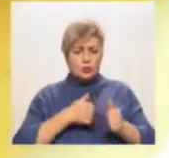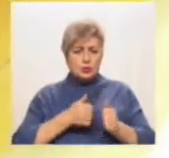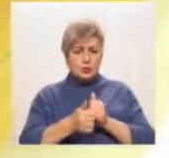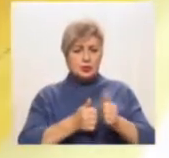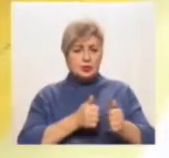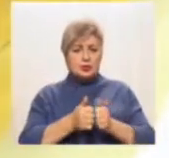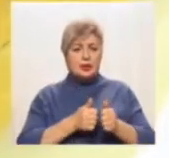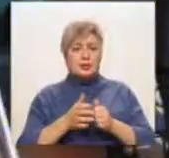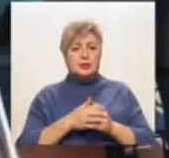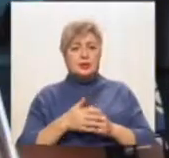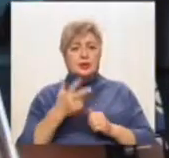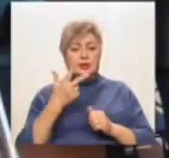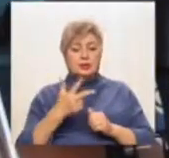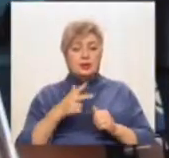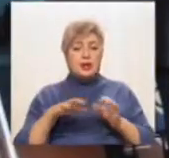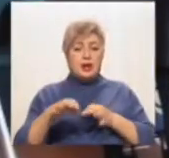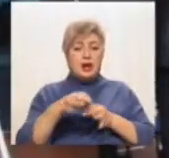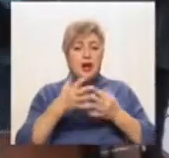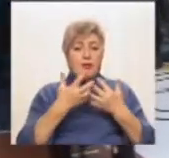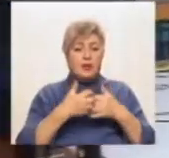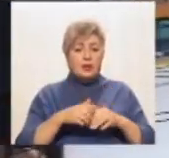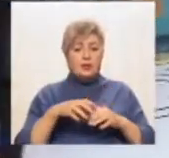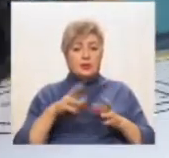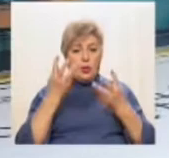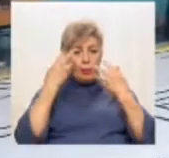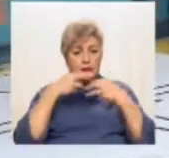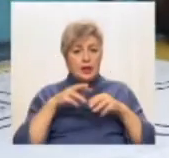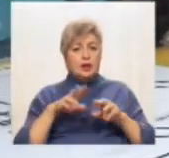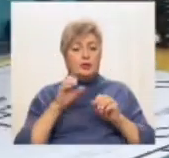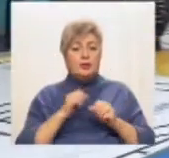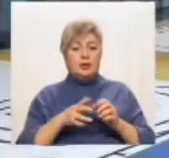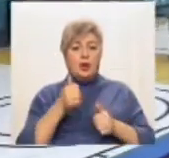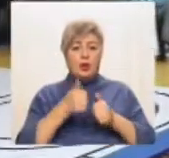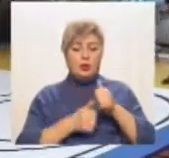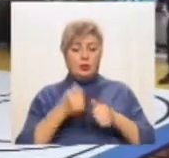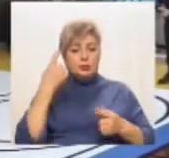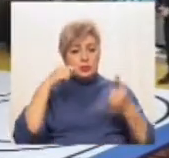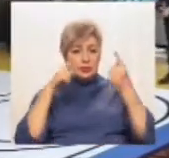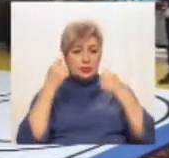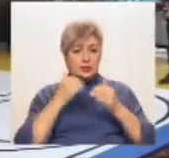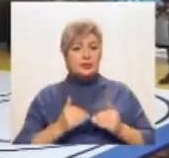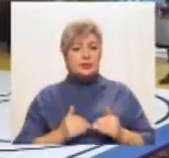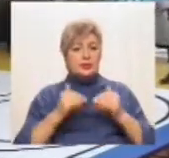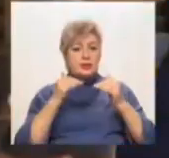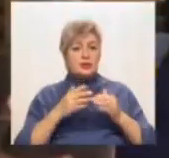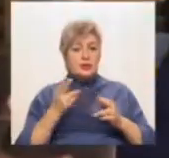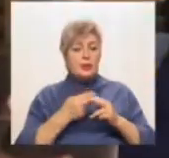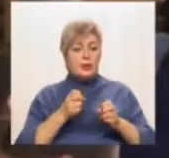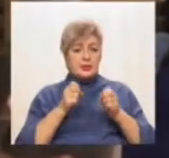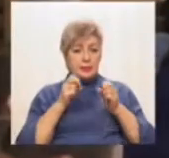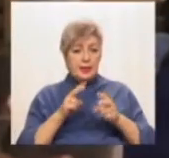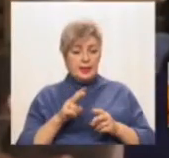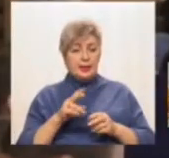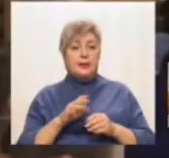самохідних машин, тривимірне моделювання, тест за правилами дорожнього руху та конкурс ідеї з підвищення його безпеки. Ці